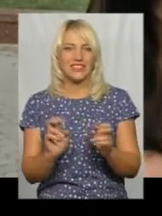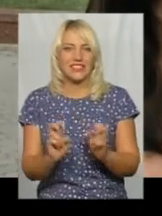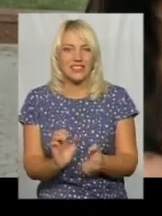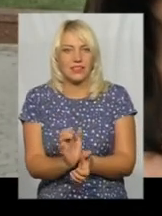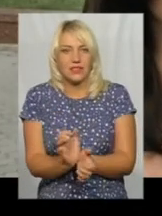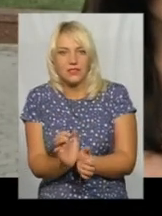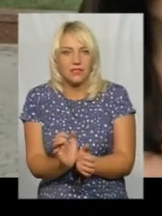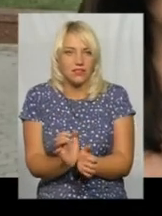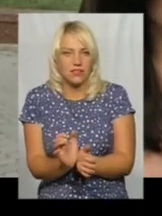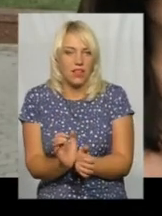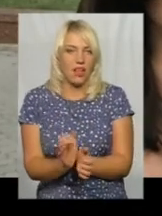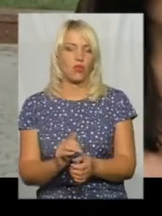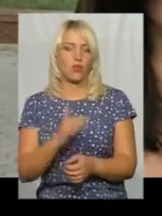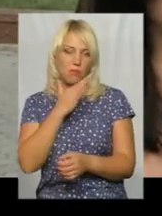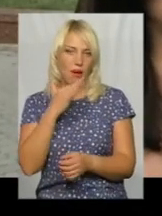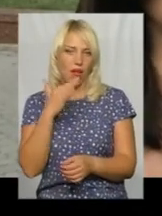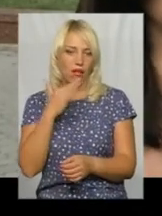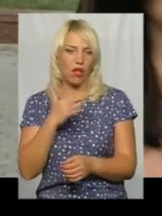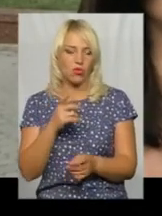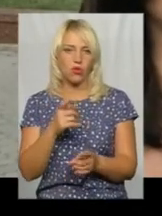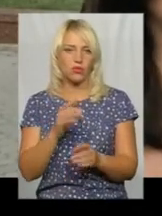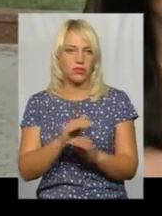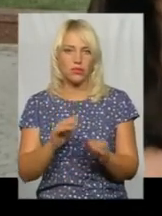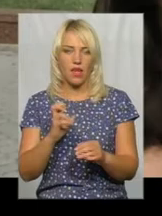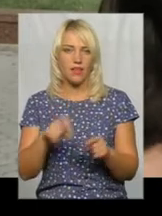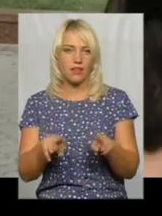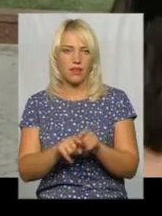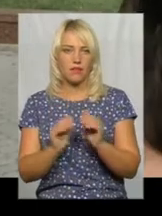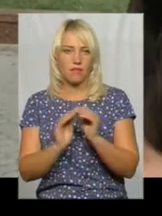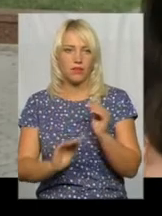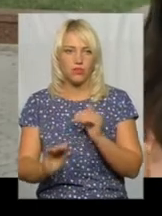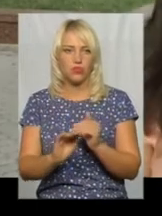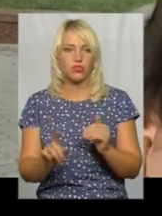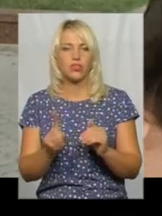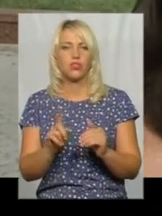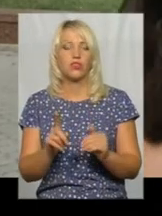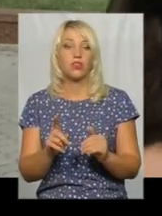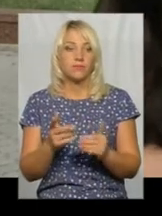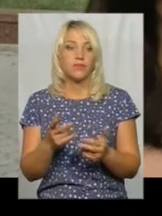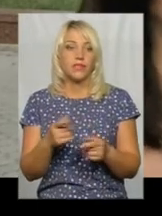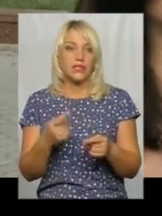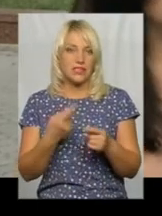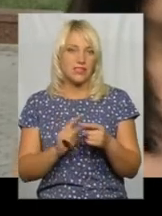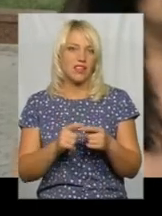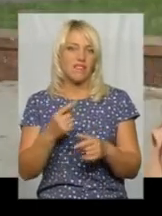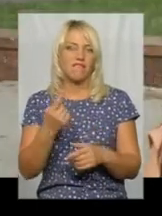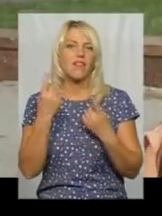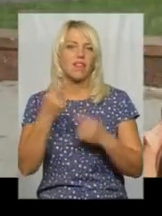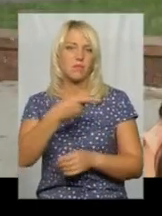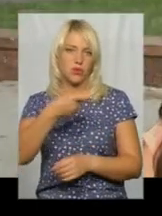тісненько, дуже їх багато там на те приміщення, яке розраховано. Ну, від це великий мінус.